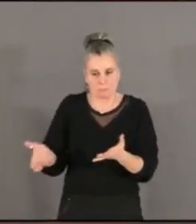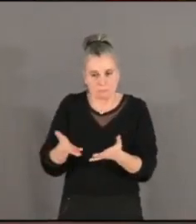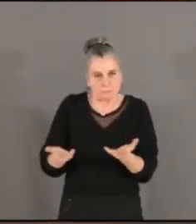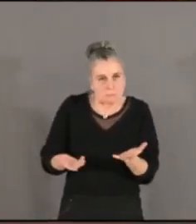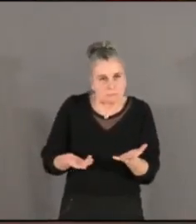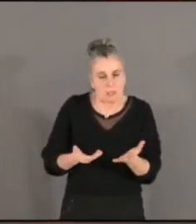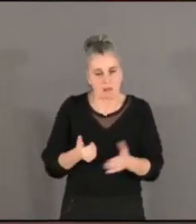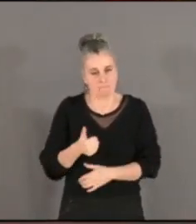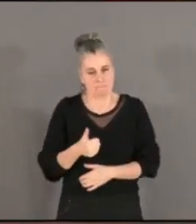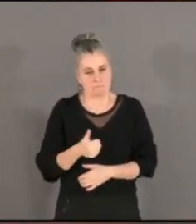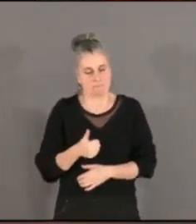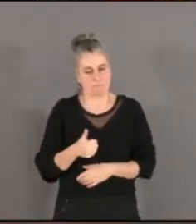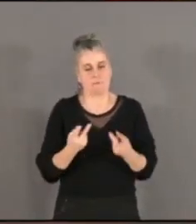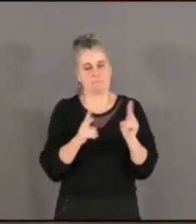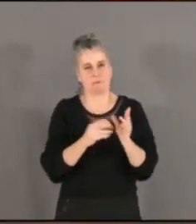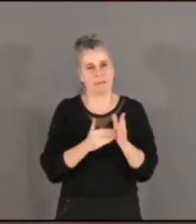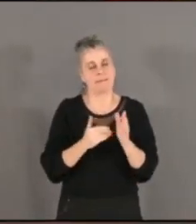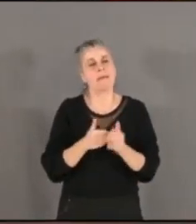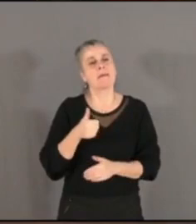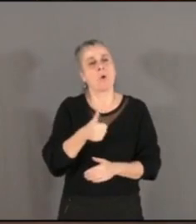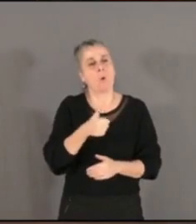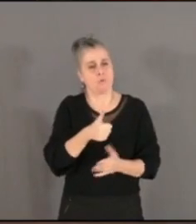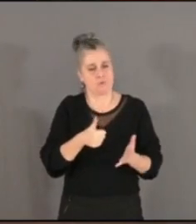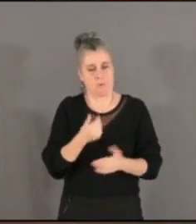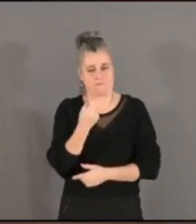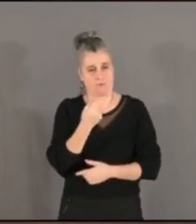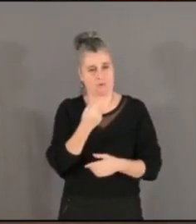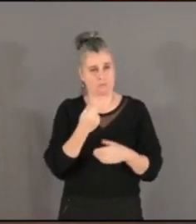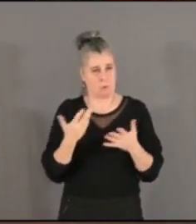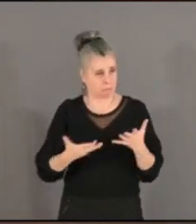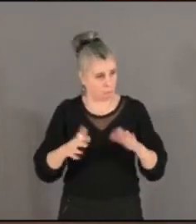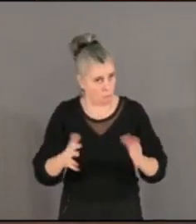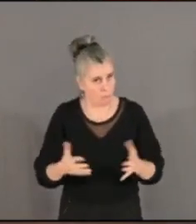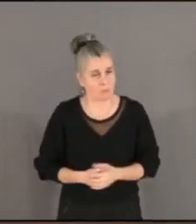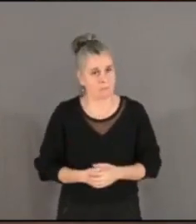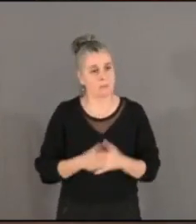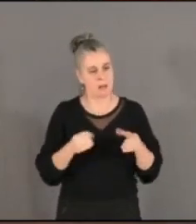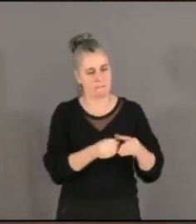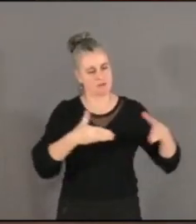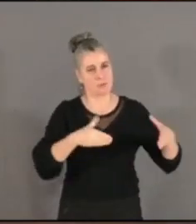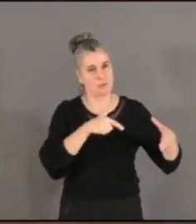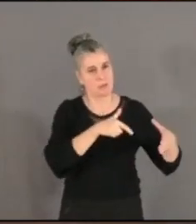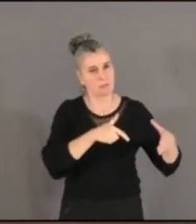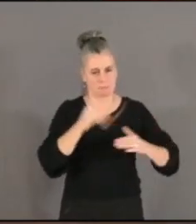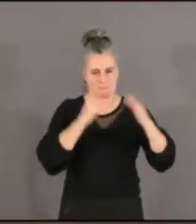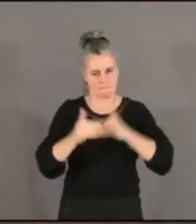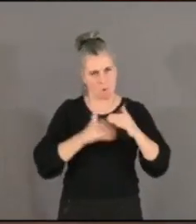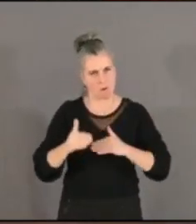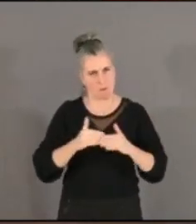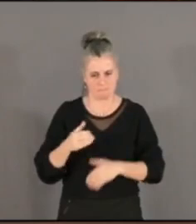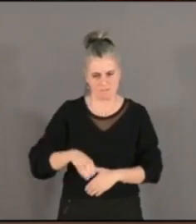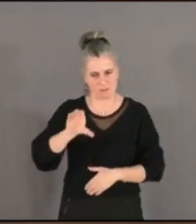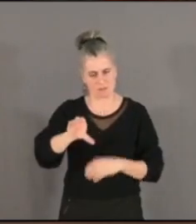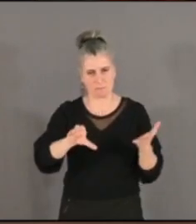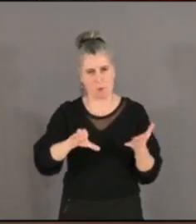'autofinancement de la commune. La majorité a un programme d'investissement dont le financement repose quasiment sur l'emprunt,